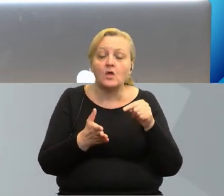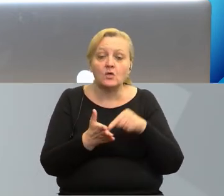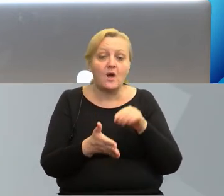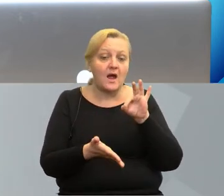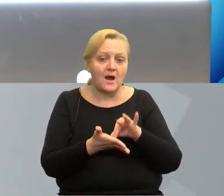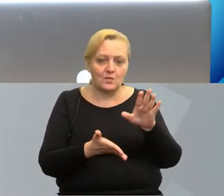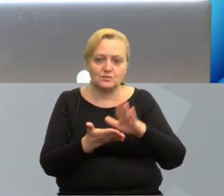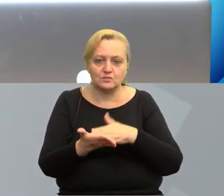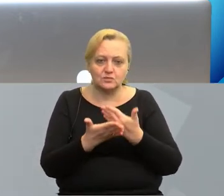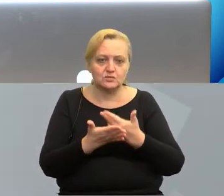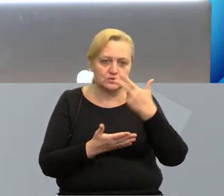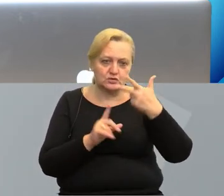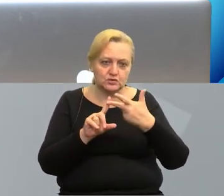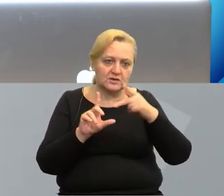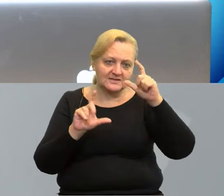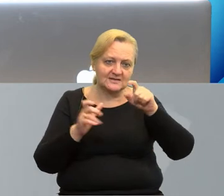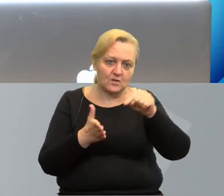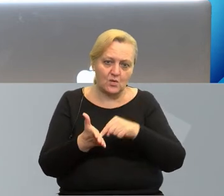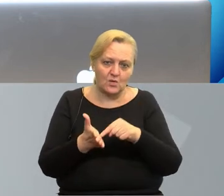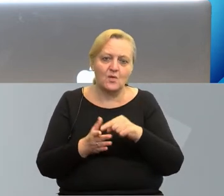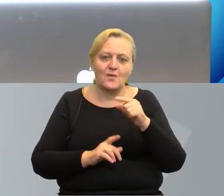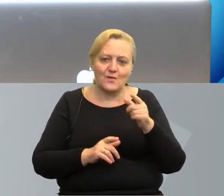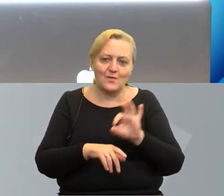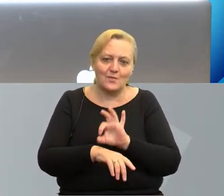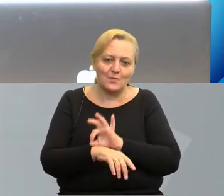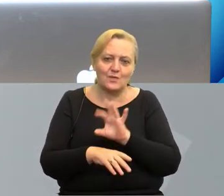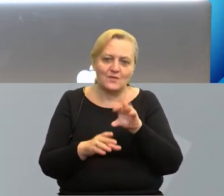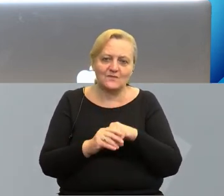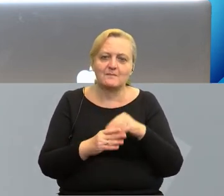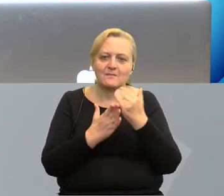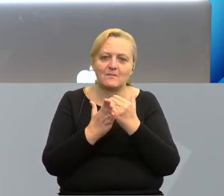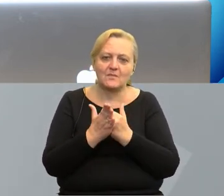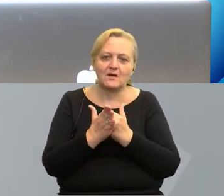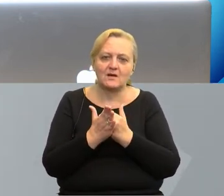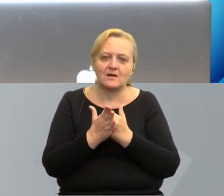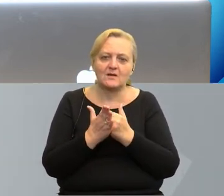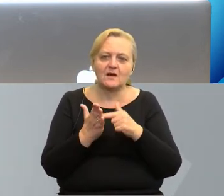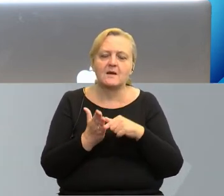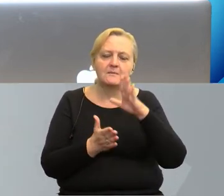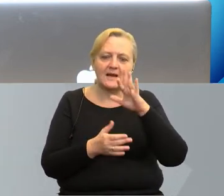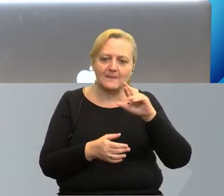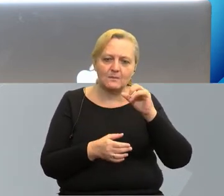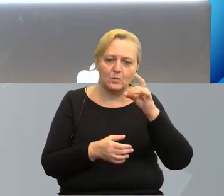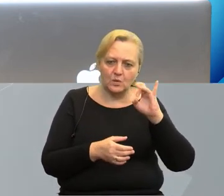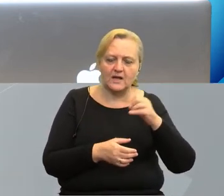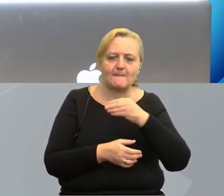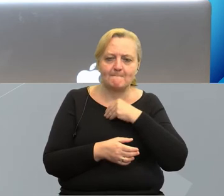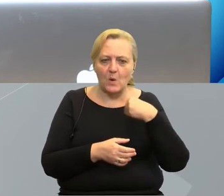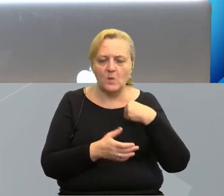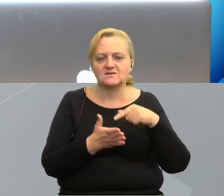jest akurat przykład na trzecim zdjęciu projektu z programu Mecklenburgia Brandenburgia Polska,